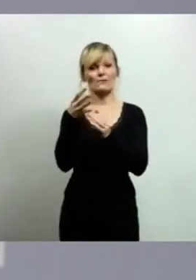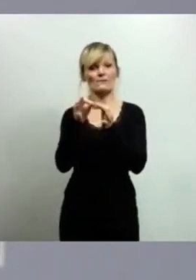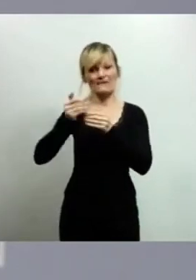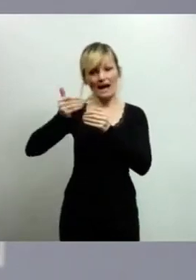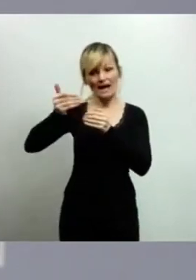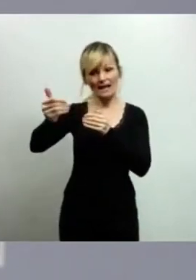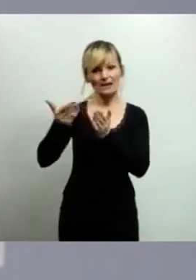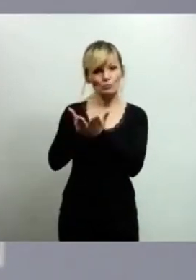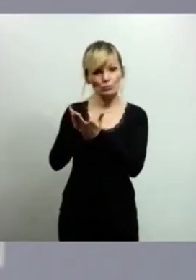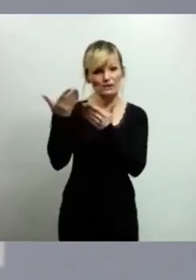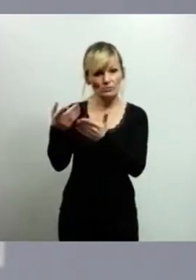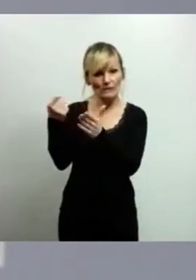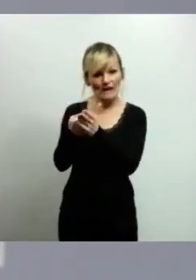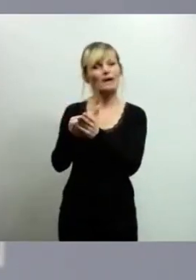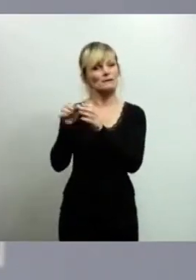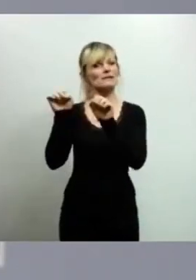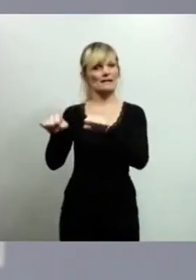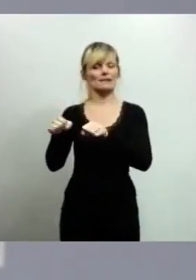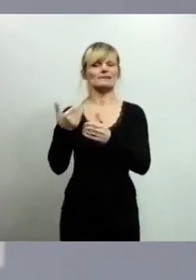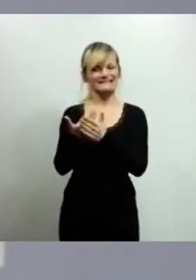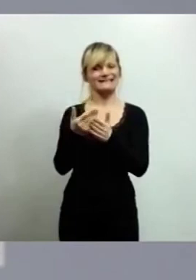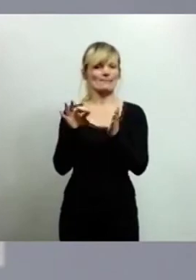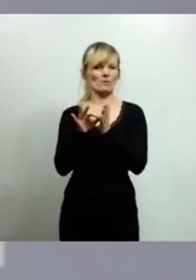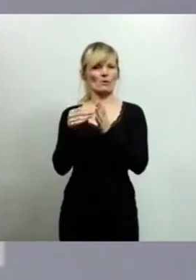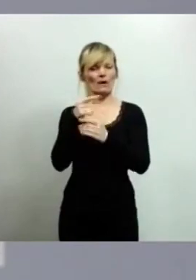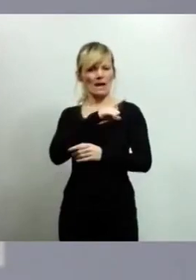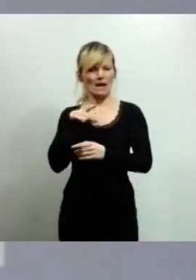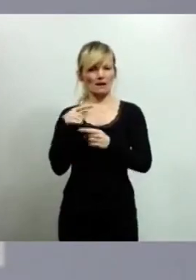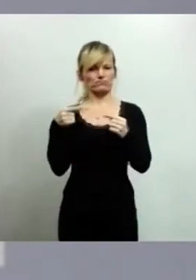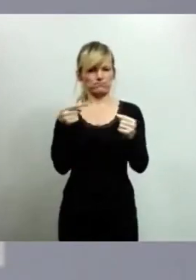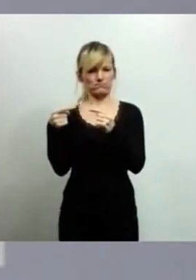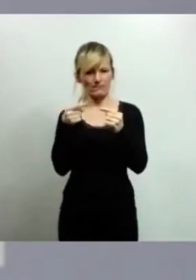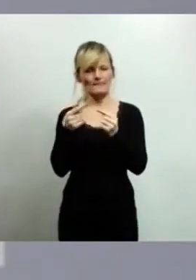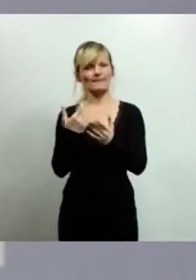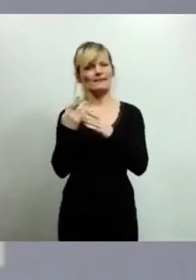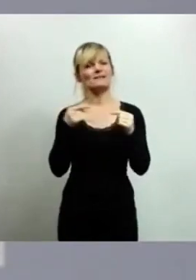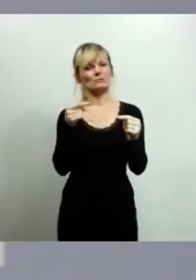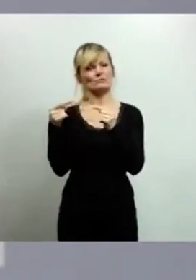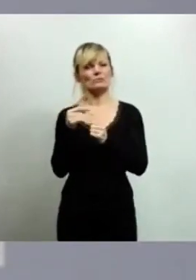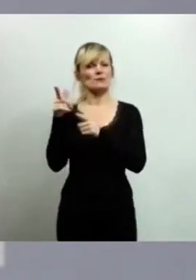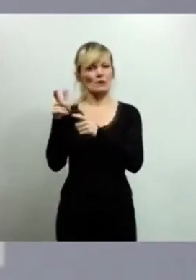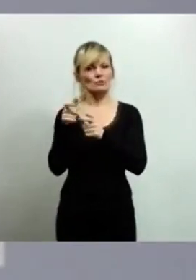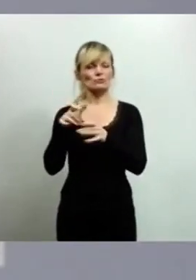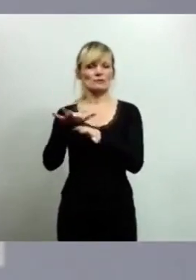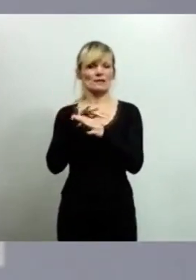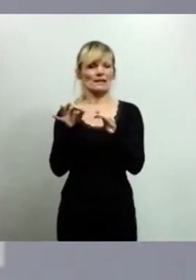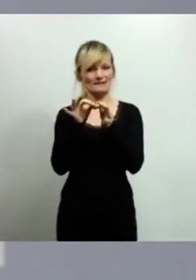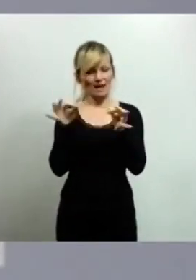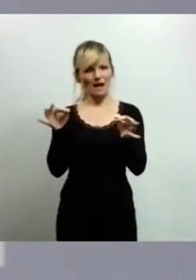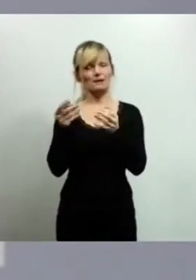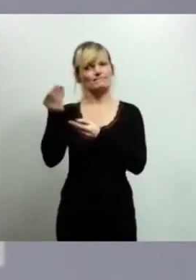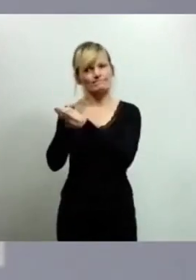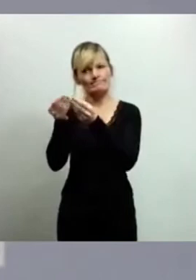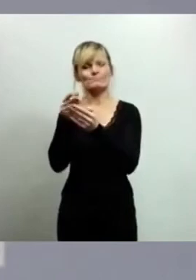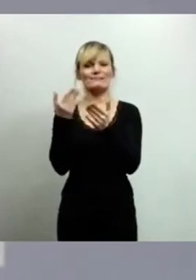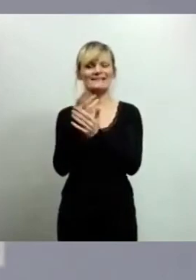Punkt. Und auch die Informationen bzw. die Diskussionen in unseren Ausschüssen im Landtag hat dazu geführt, dass wir diese Inzidenz